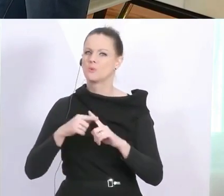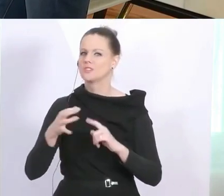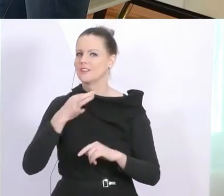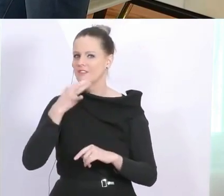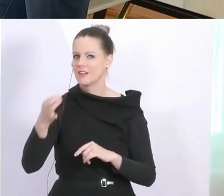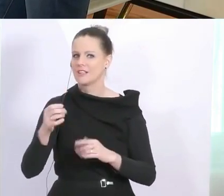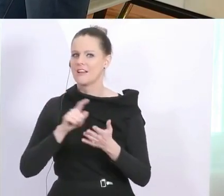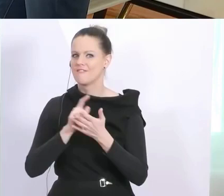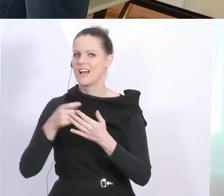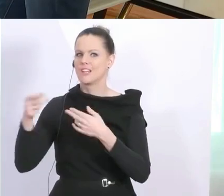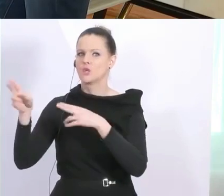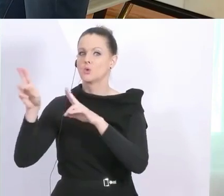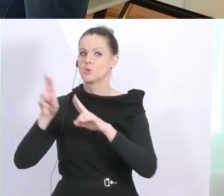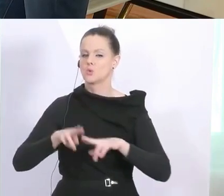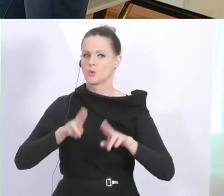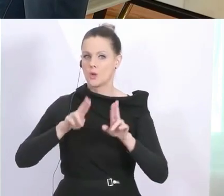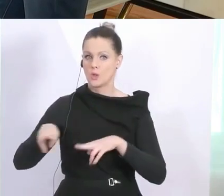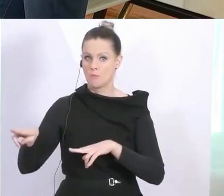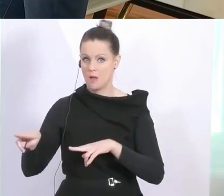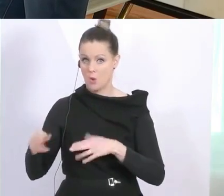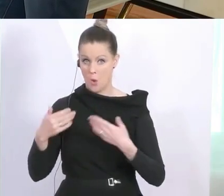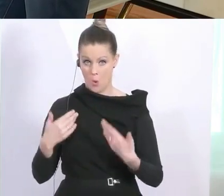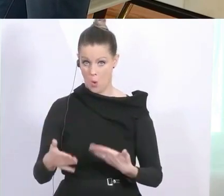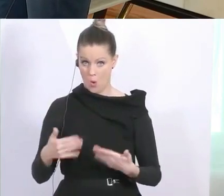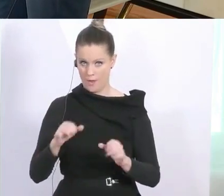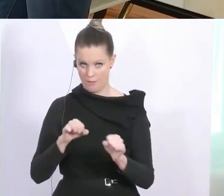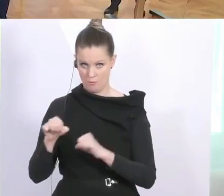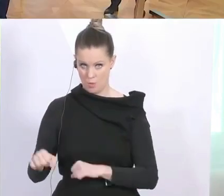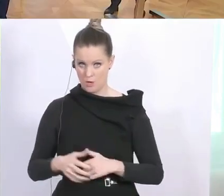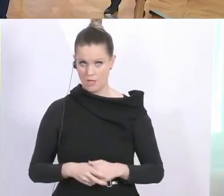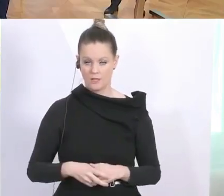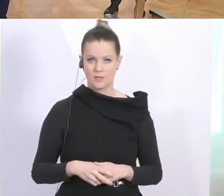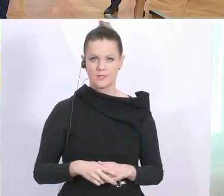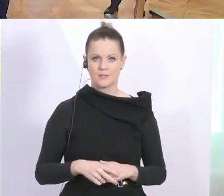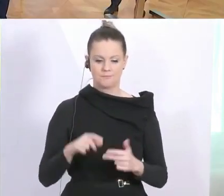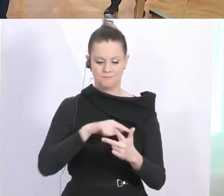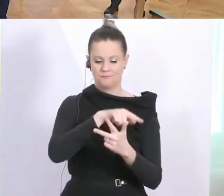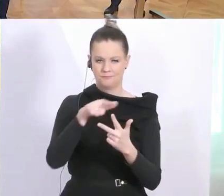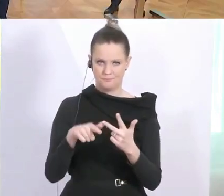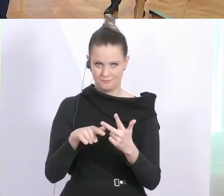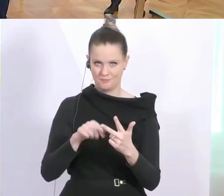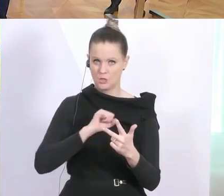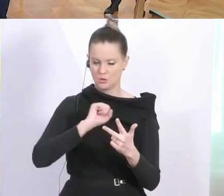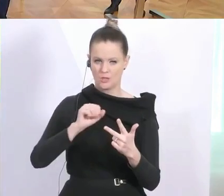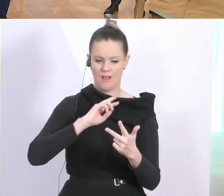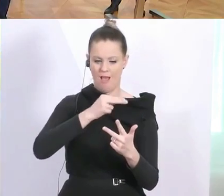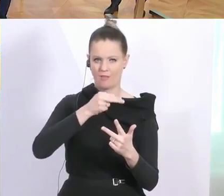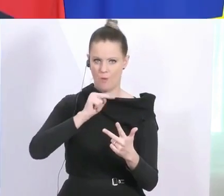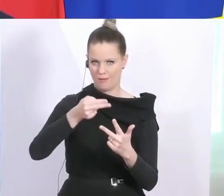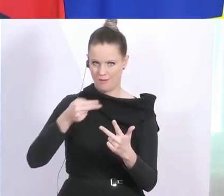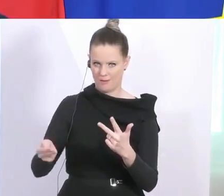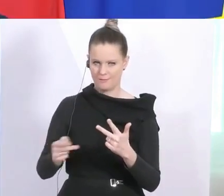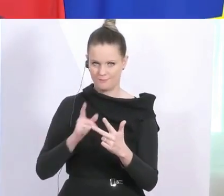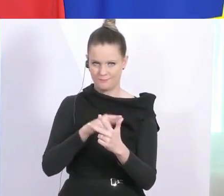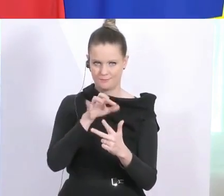Zurückkehren zur Normalität vorstellbar? Ist das überhaupt heuer noch möglich? Also ich versuche alle drei Fragen im Schnelldurchlauf zu beantworten. Ich